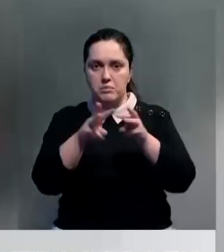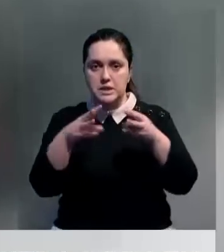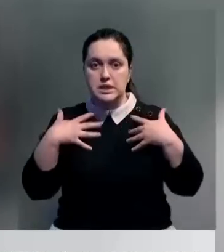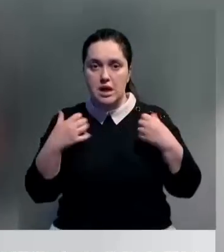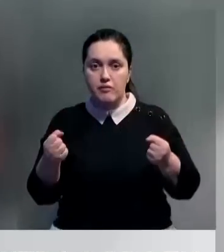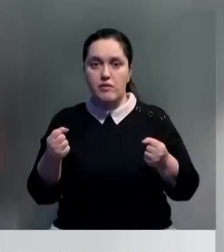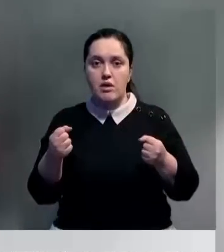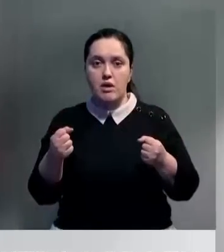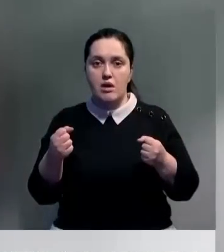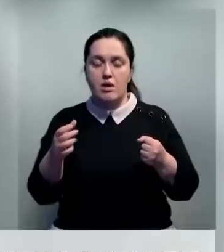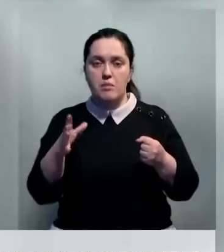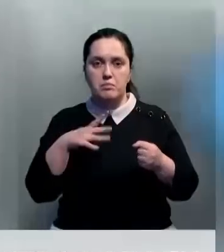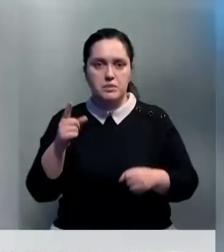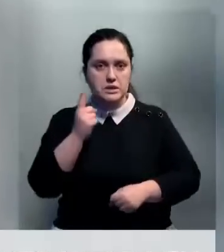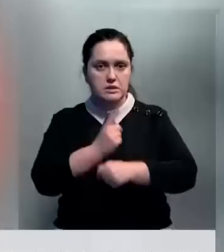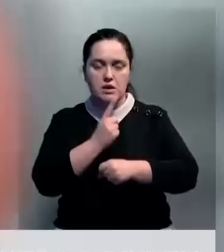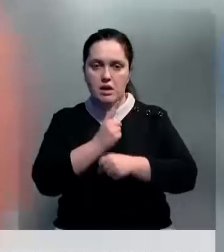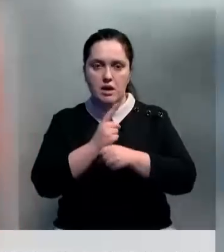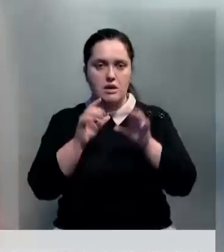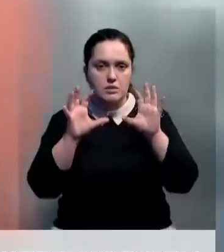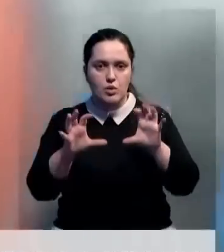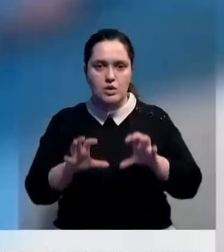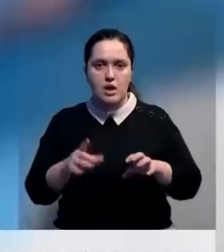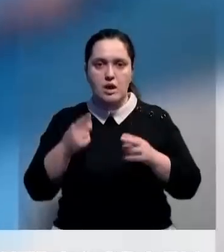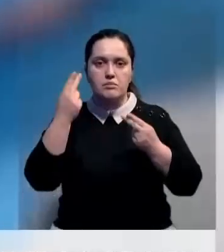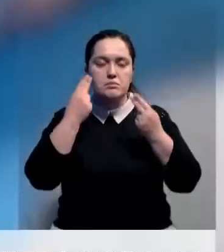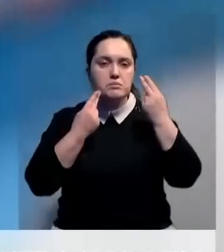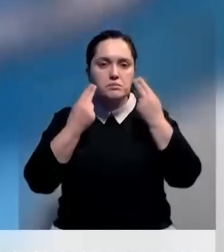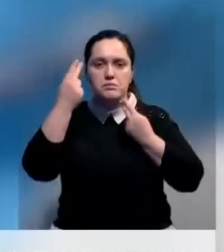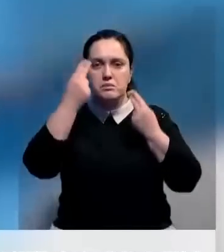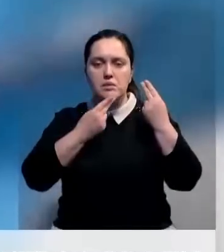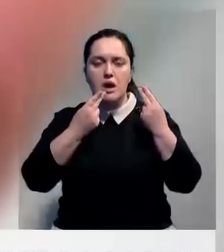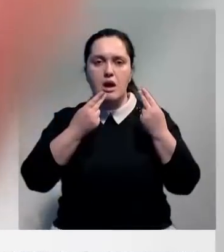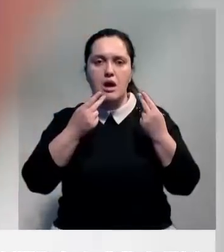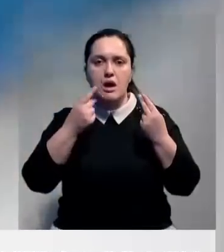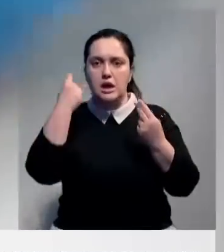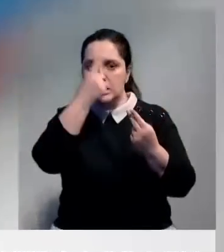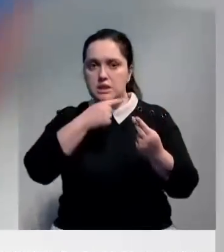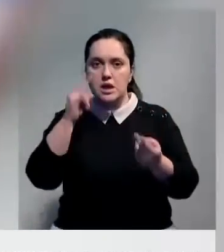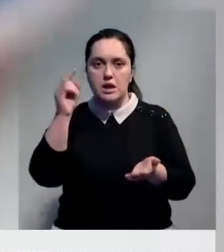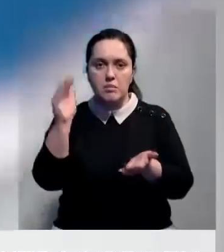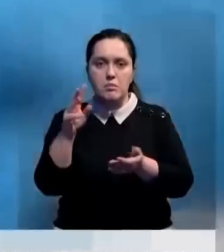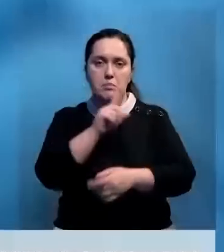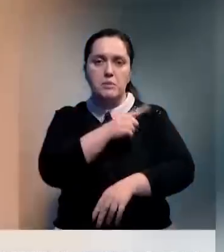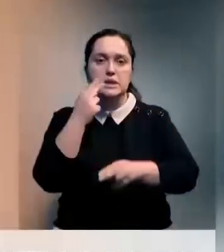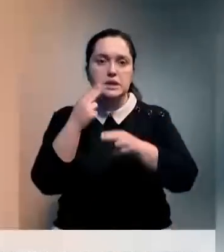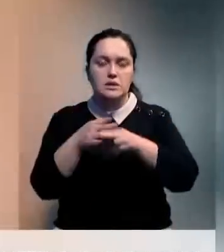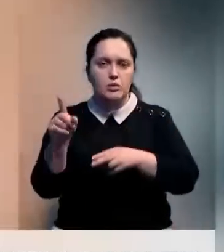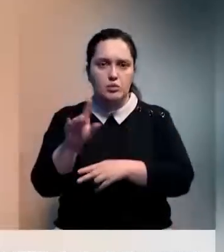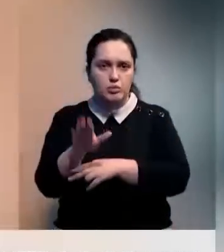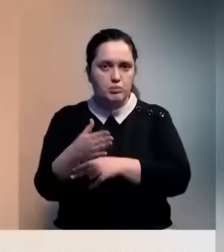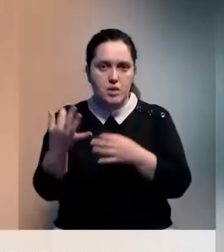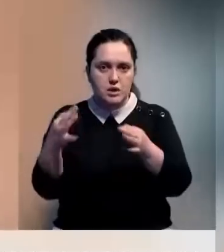Специалисты заключили, что производилась процедура незаконно. Как выяснилось, надрезы на лице ребенка делала медсестра, не имевшая